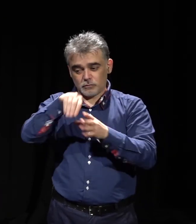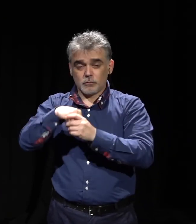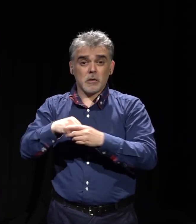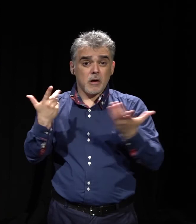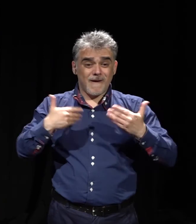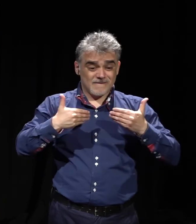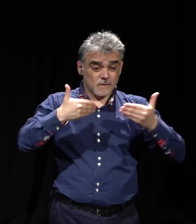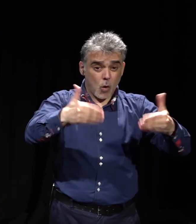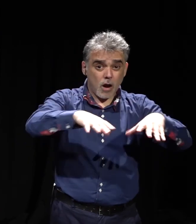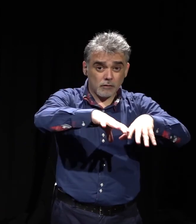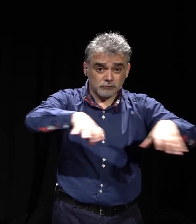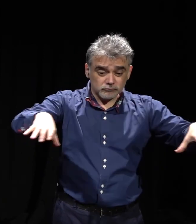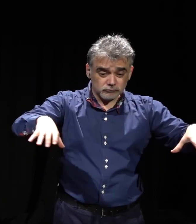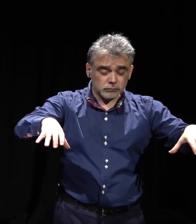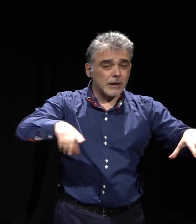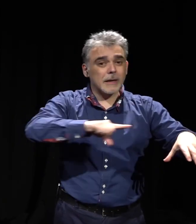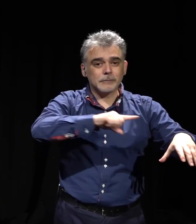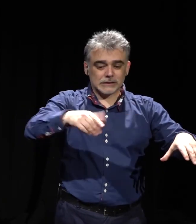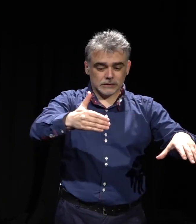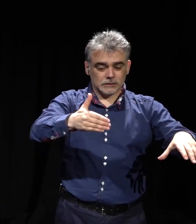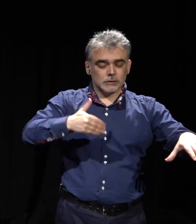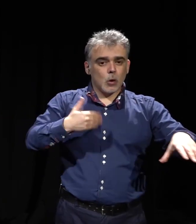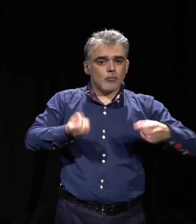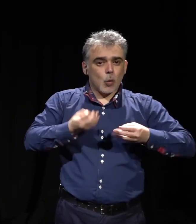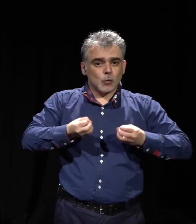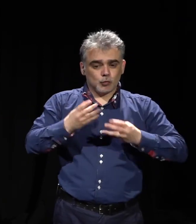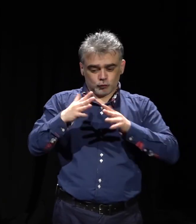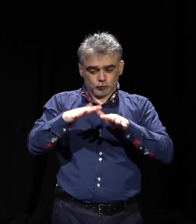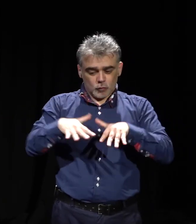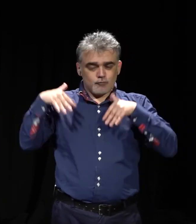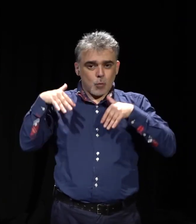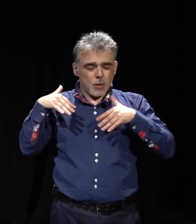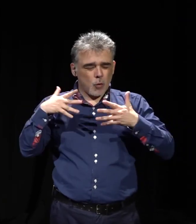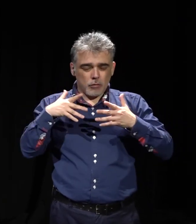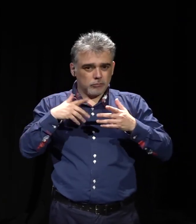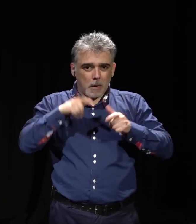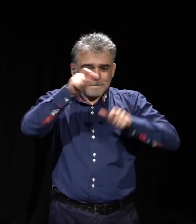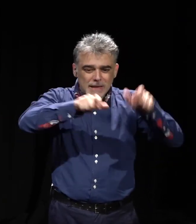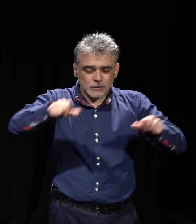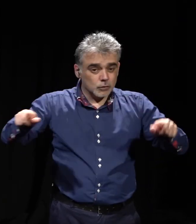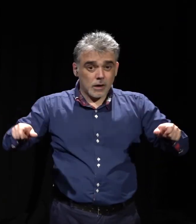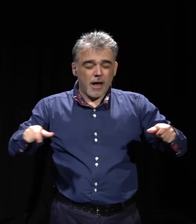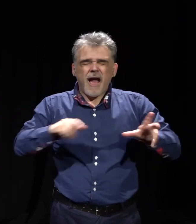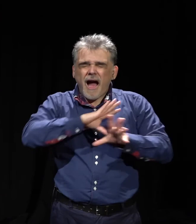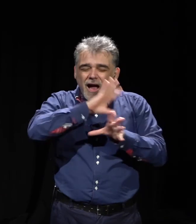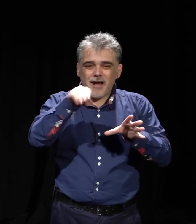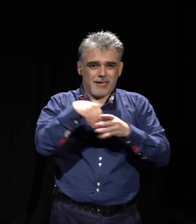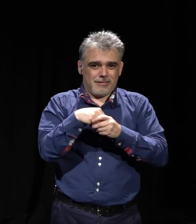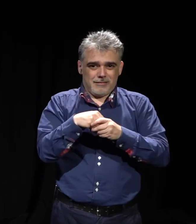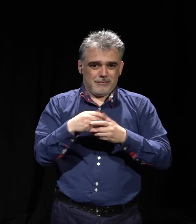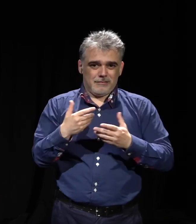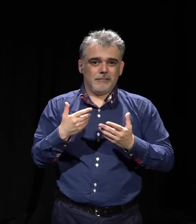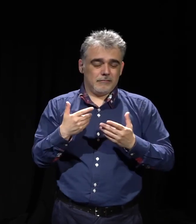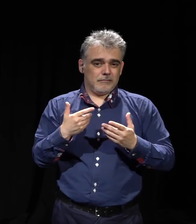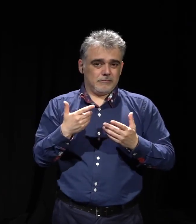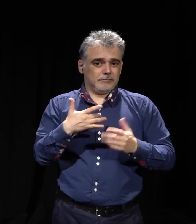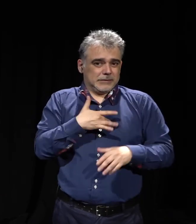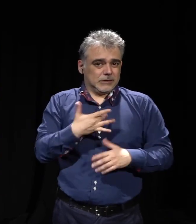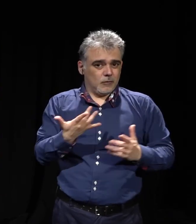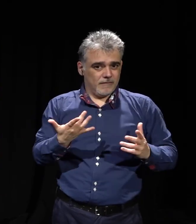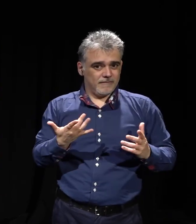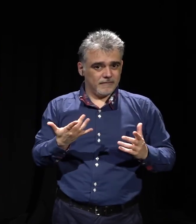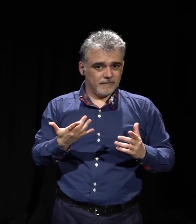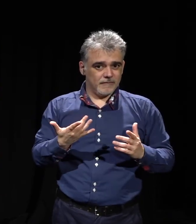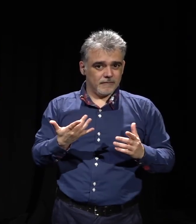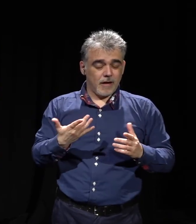zu den Produktionen, bis zum Publikum, bis zum Personal. Also es betrifft alle und es betrifft alles.